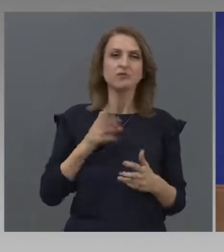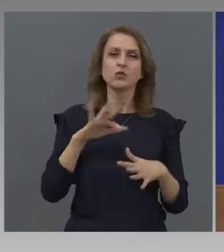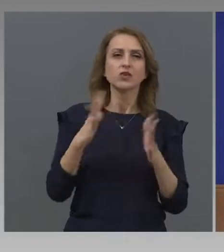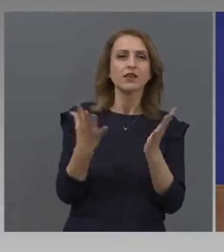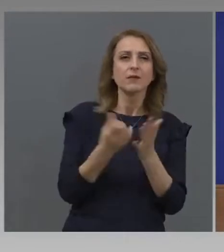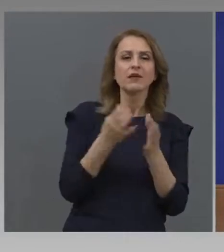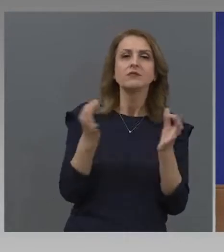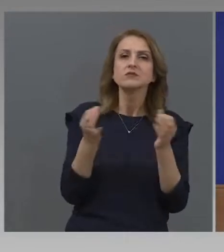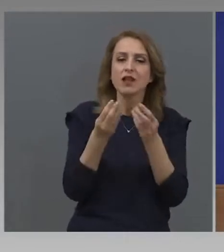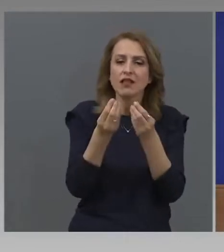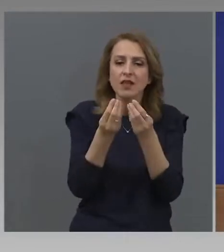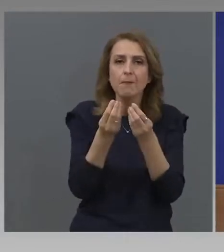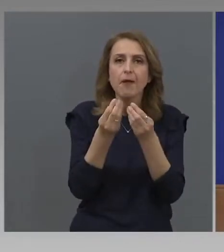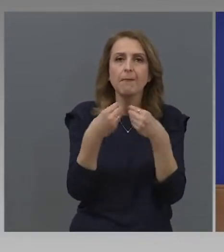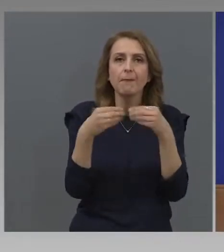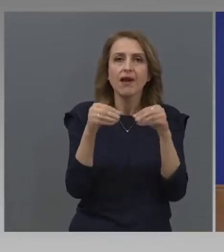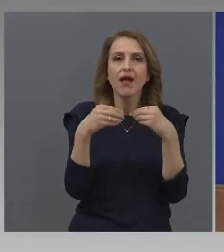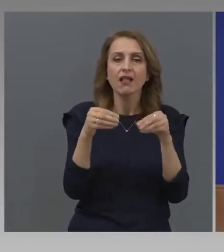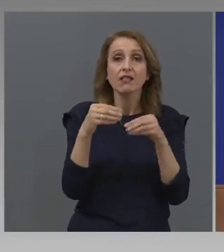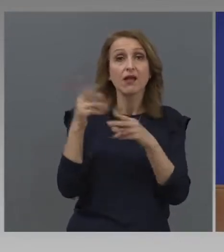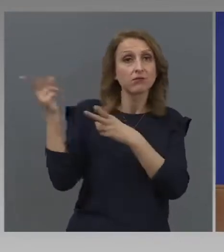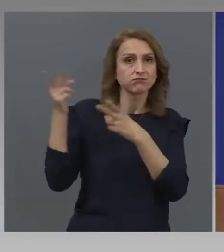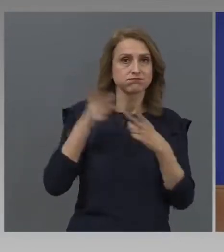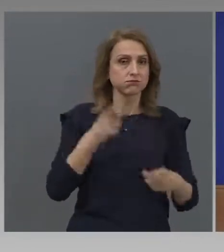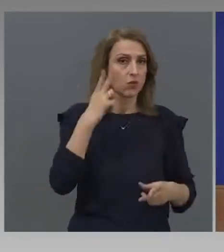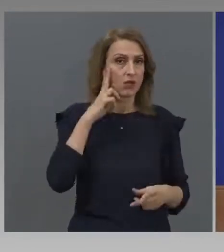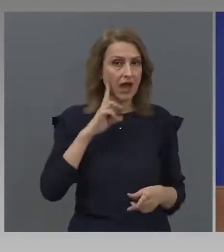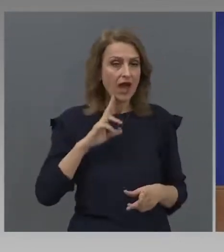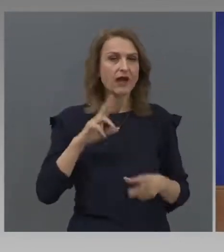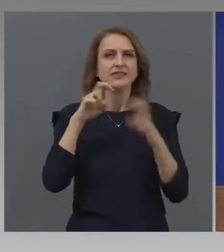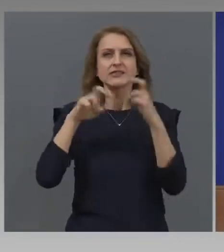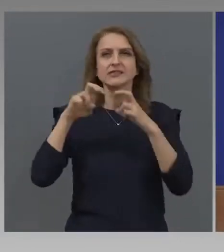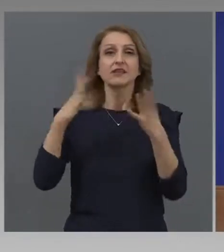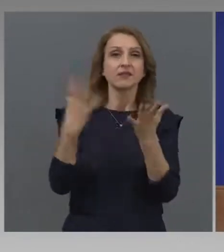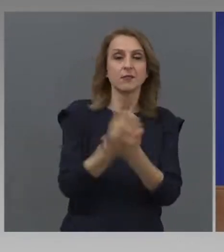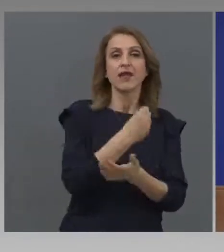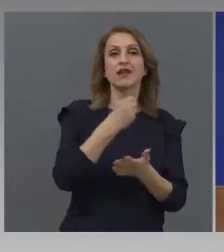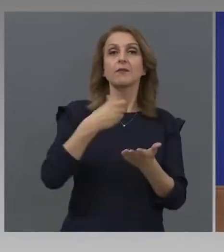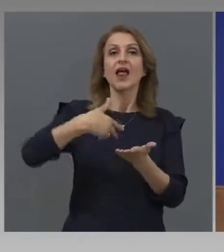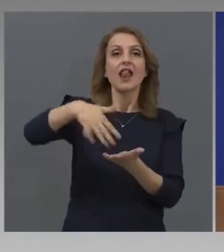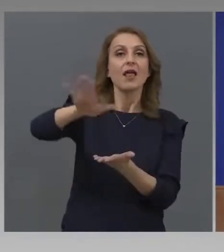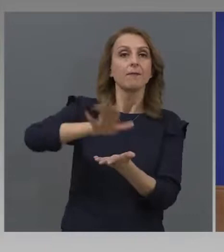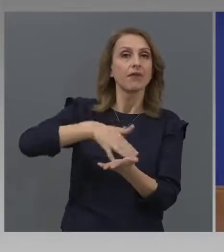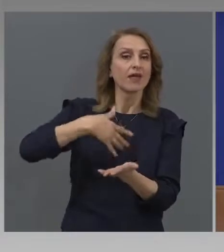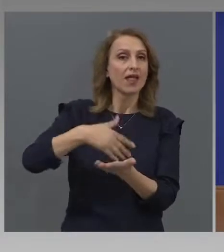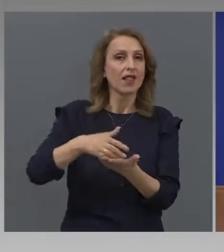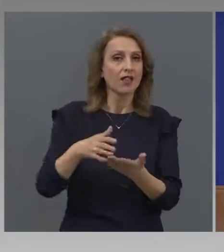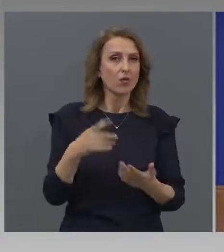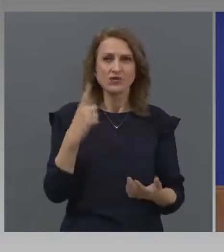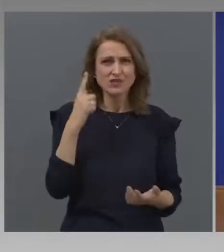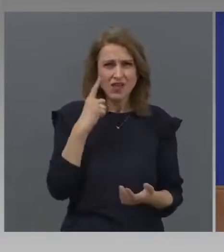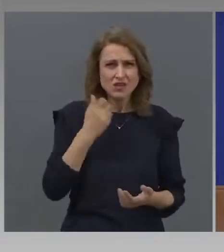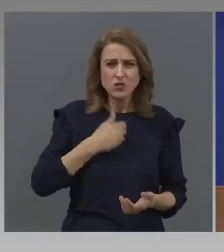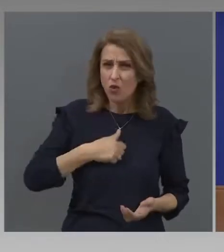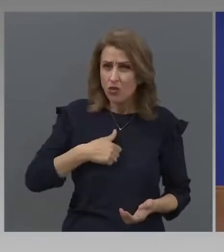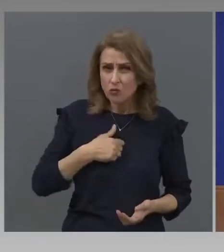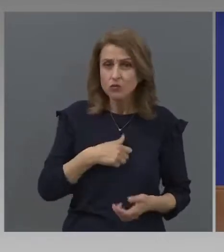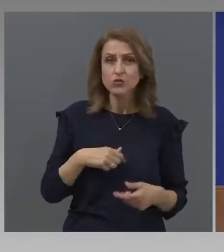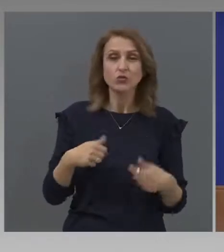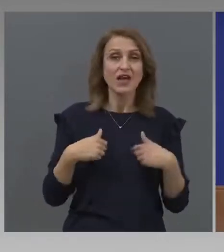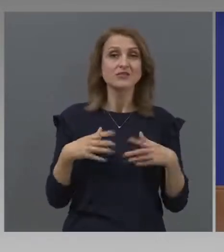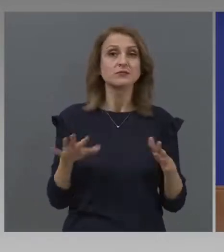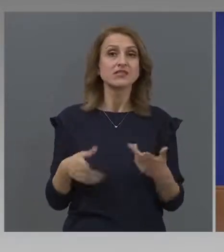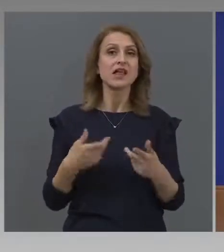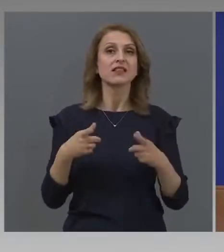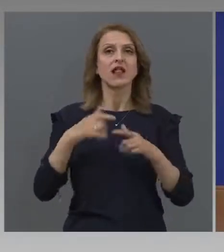мембрана в Англия, докарахме. После намерихме Лепилов в Германия, докарахме. Ако ви кажа, като тиловак съм станал.